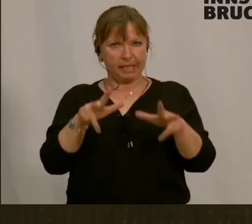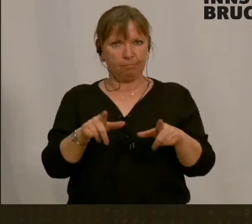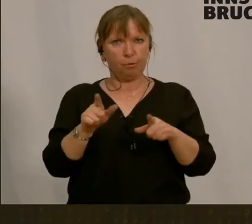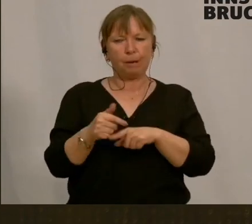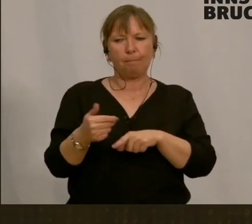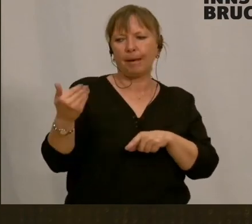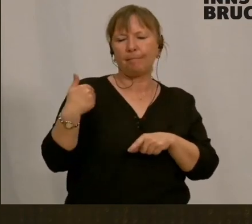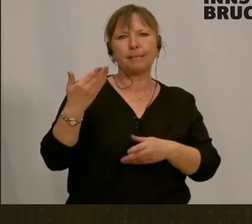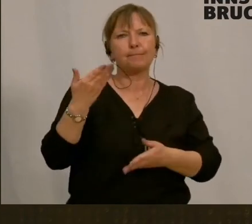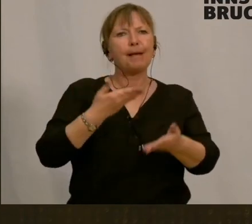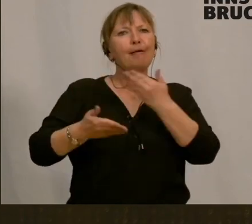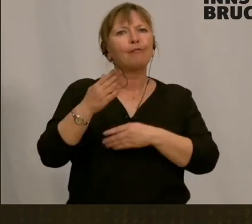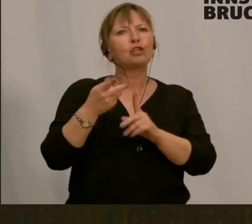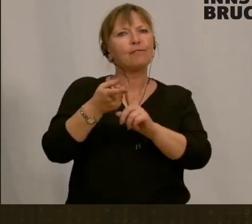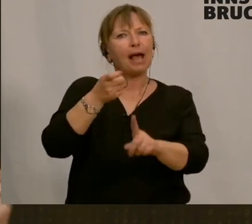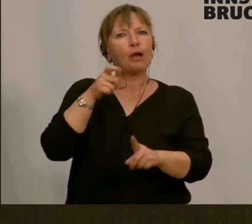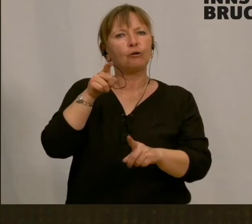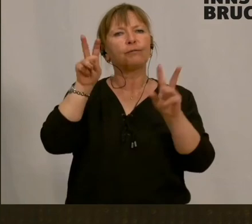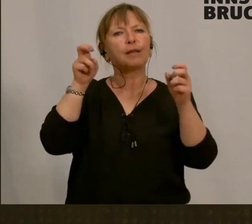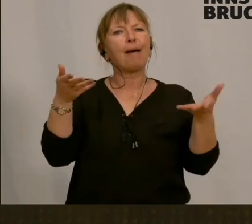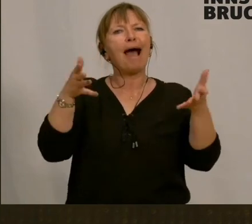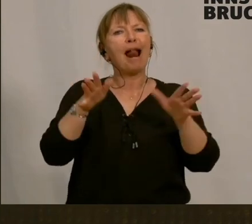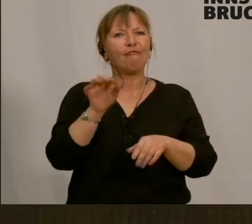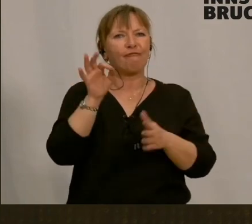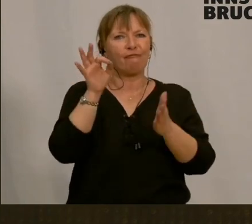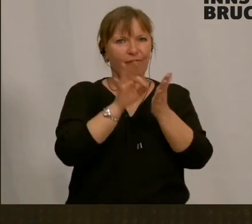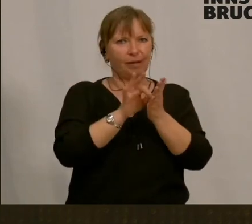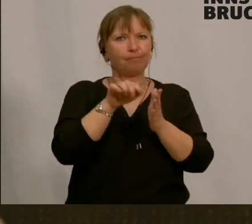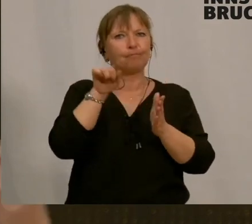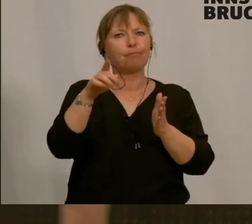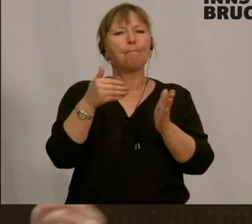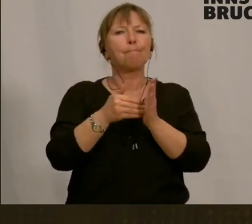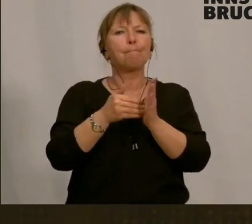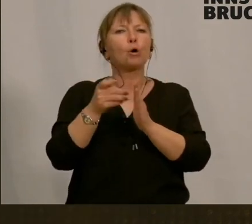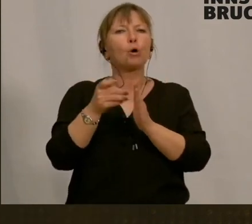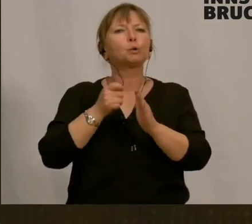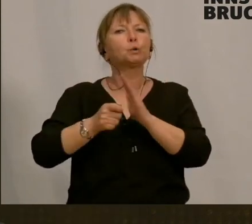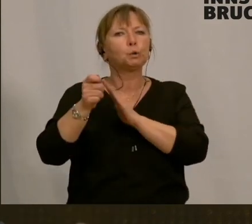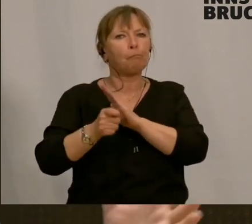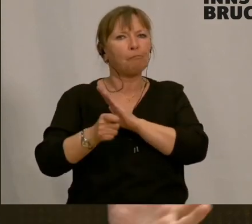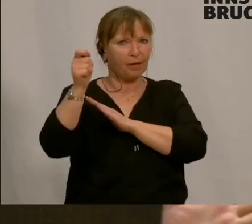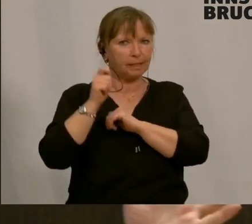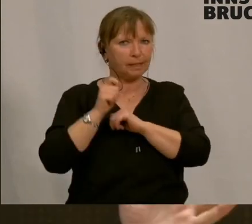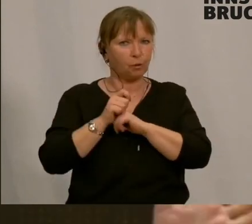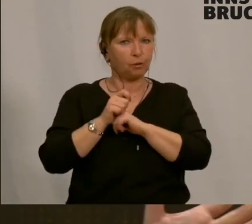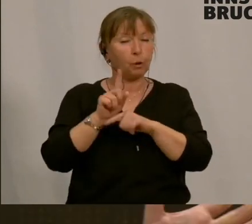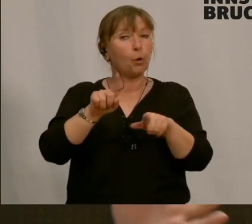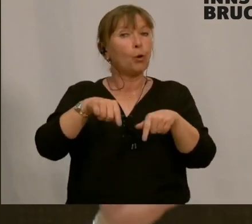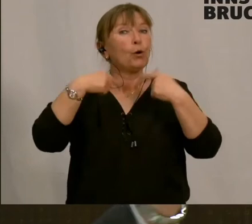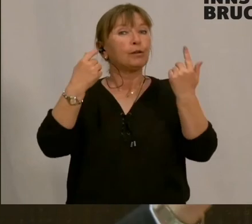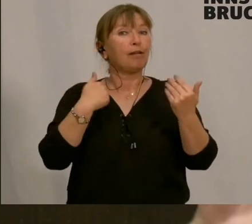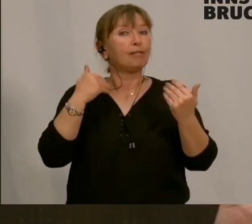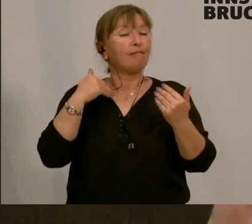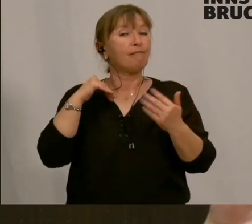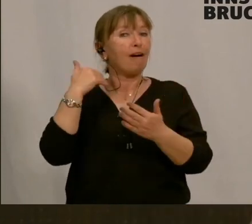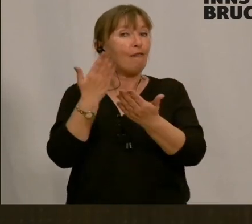Wirtschaftsausschuss passiert, dass die eine Subvention wollen. Dann ist der Vorschlag gekommen, es wäre doch gescheiter, das